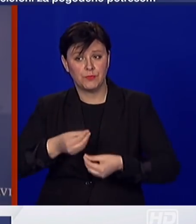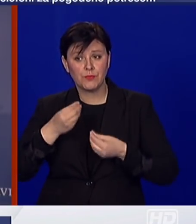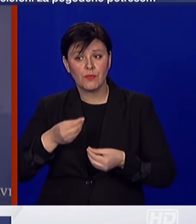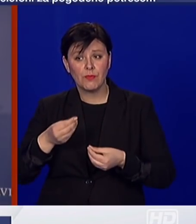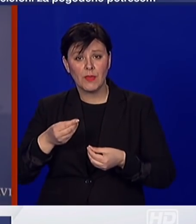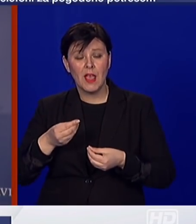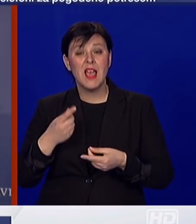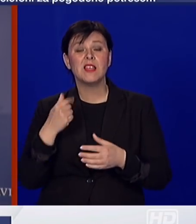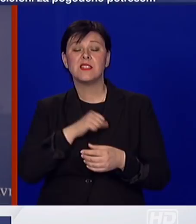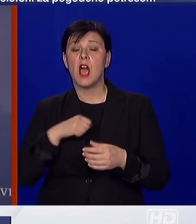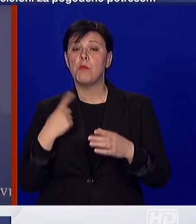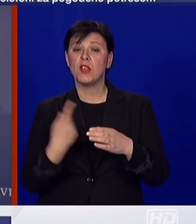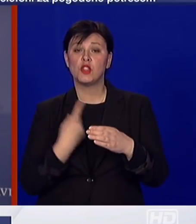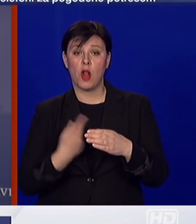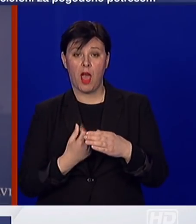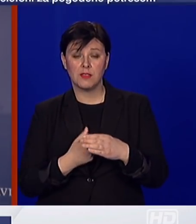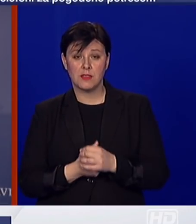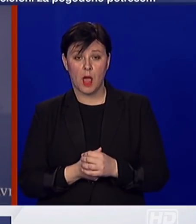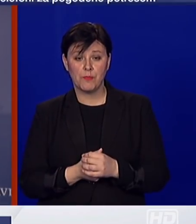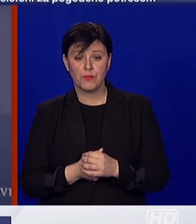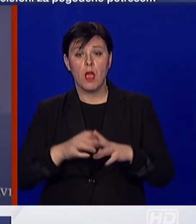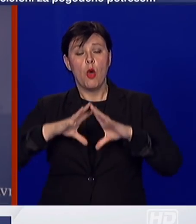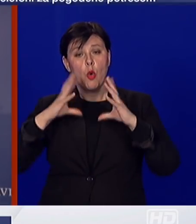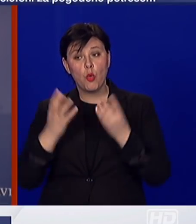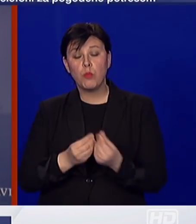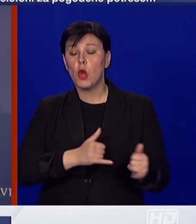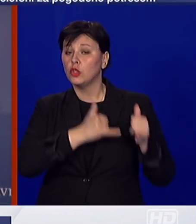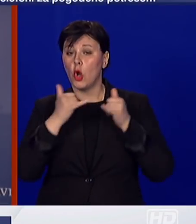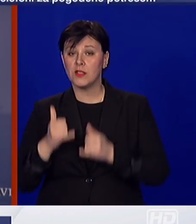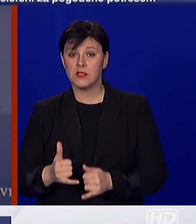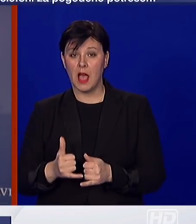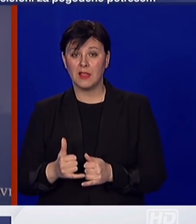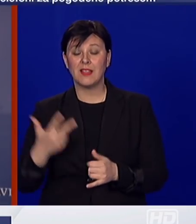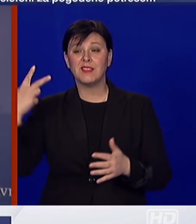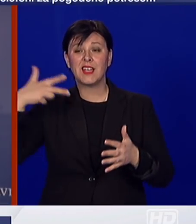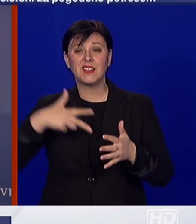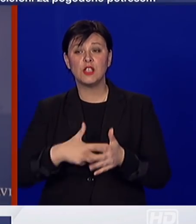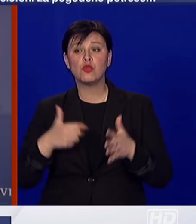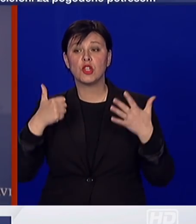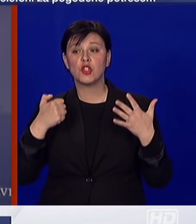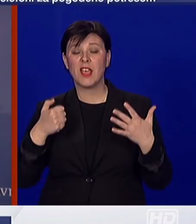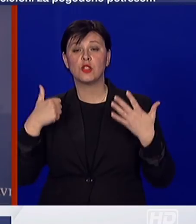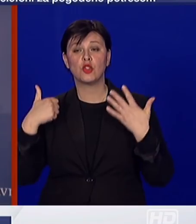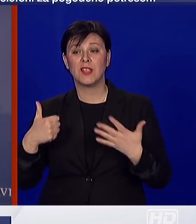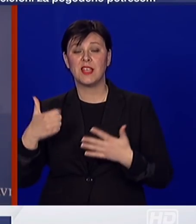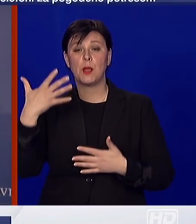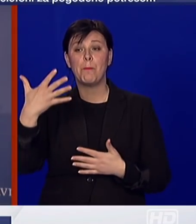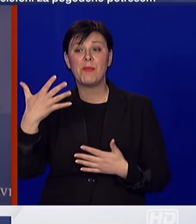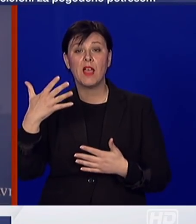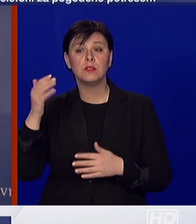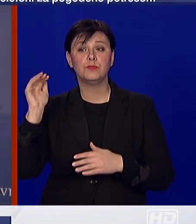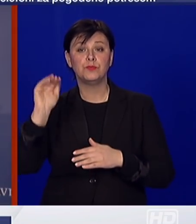samoizolacije. Dakle, ukupno do sad 3665 dojava,